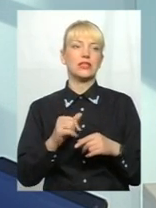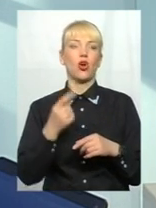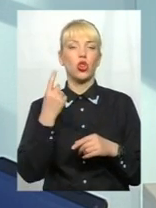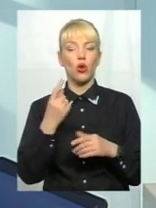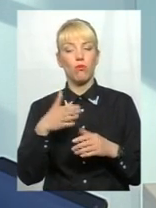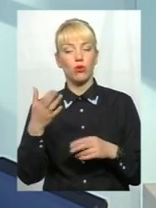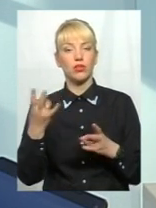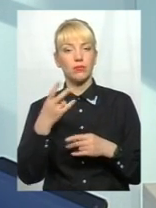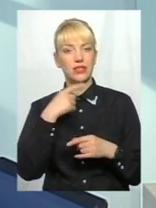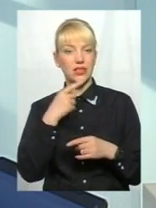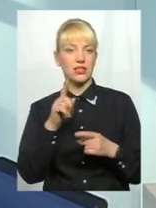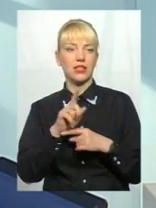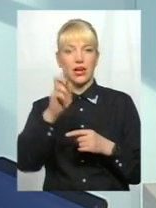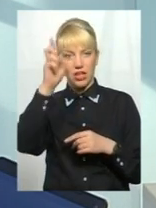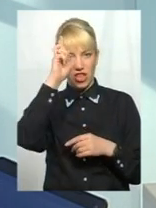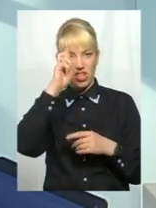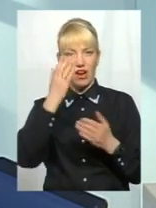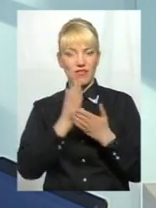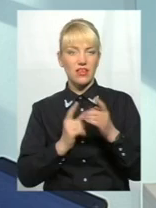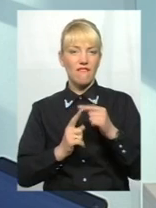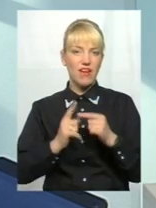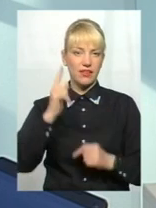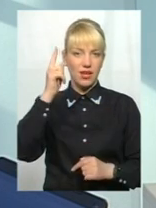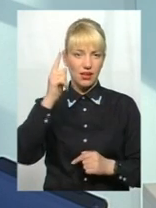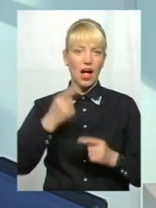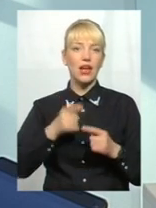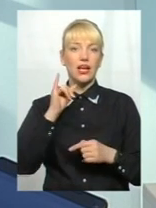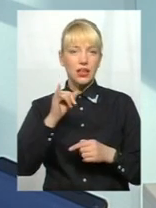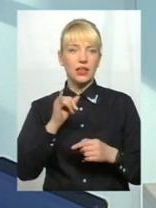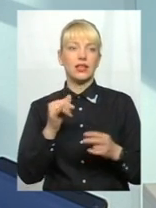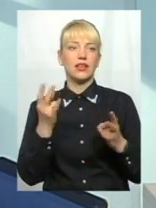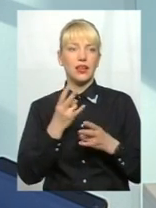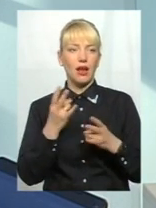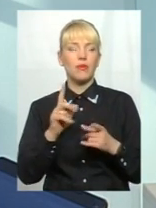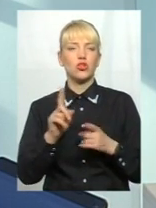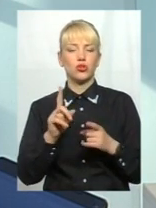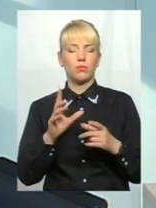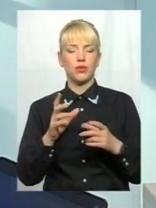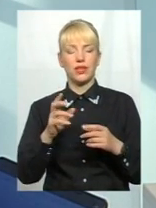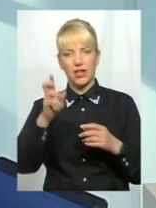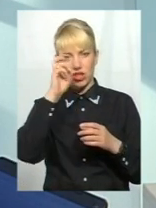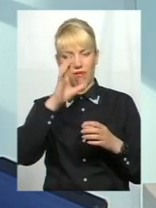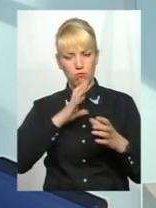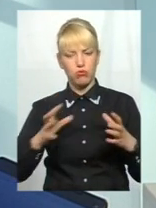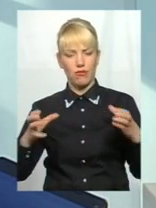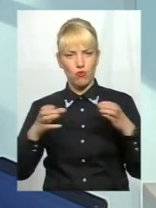повинні сказати, от є державна вертикаль в принципових речах, щоб держава трималася купи, і вона не була розвалена. Це, до речі,